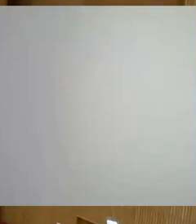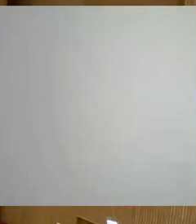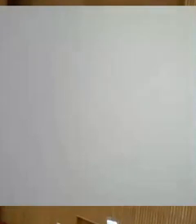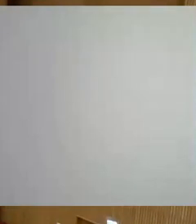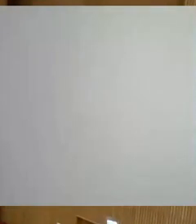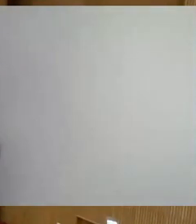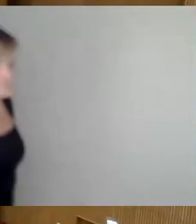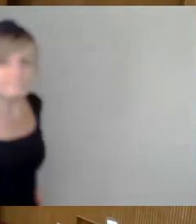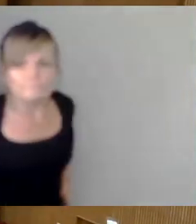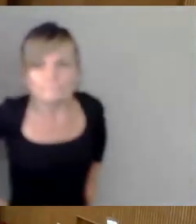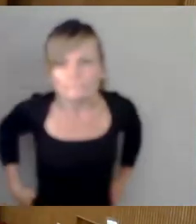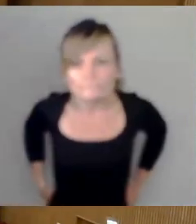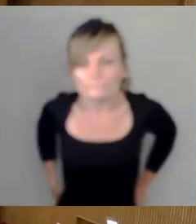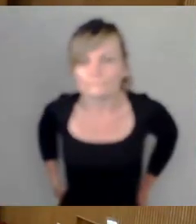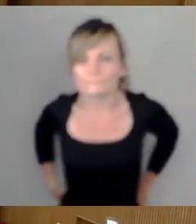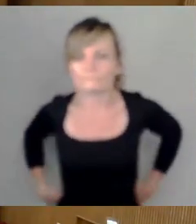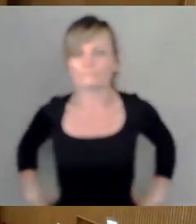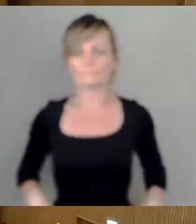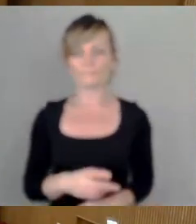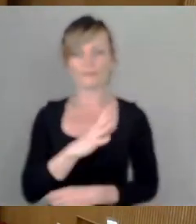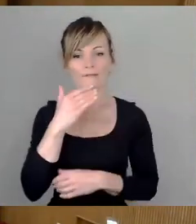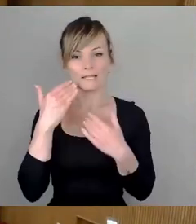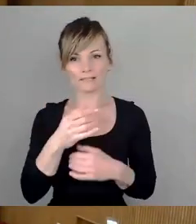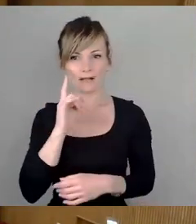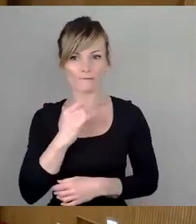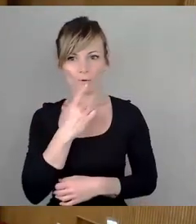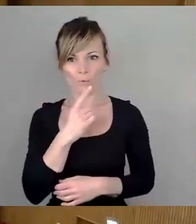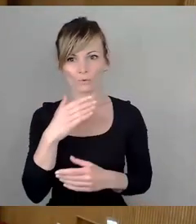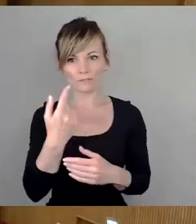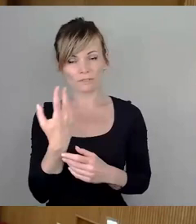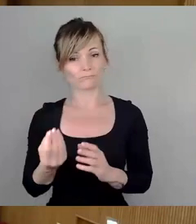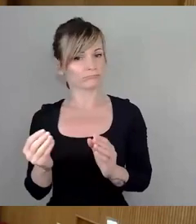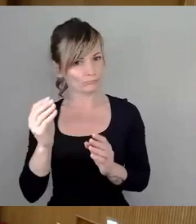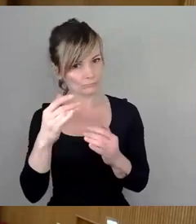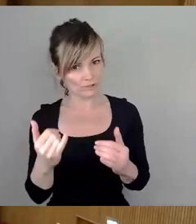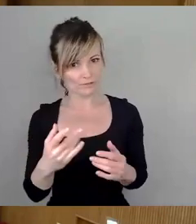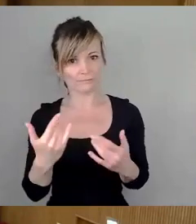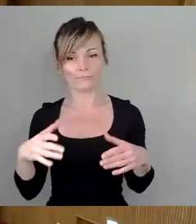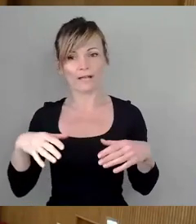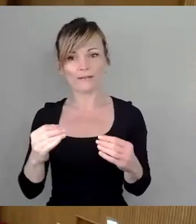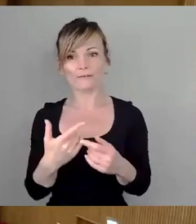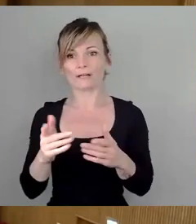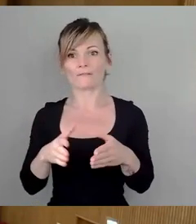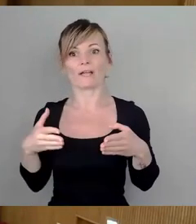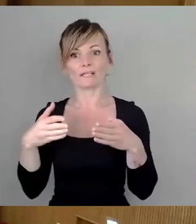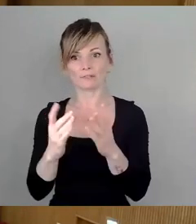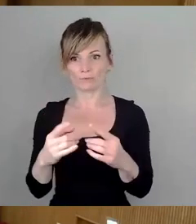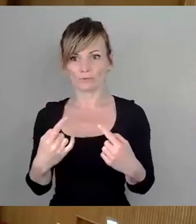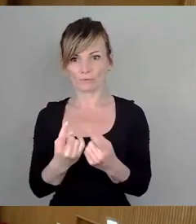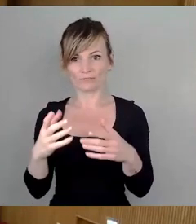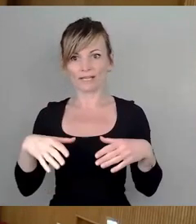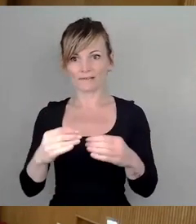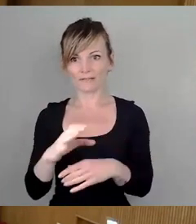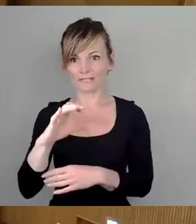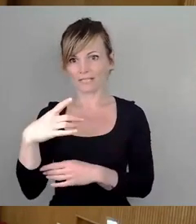Vielen Dank, Frau Roth, für ihren Input und wir steigen damit ein in die Fraktionsrunde. Es beginnt die CDU